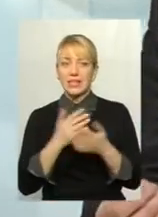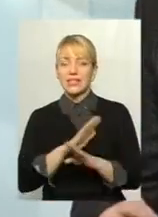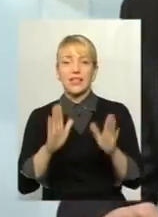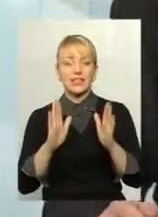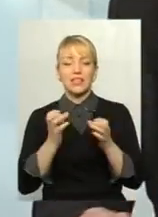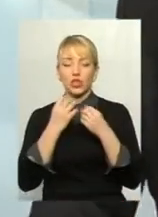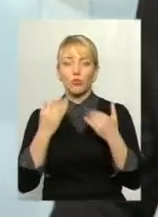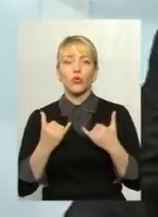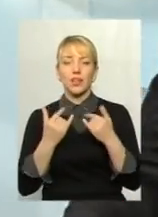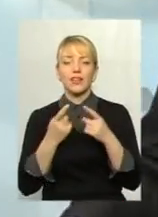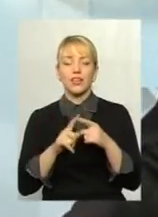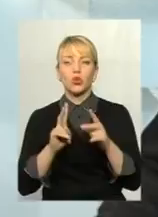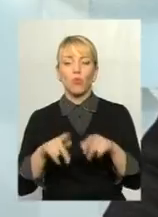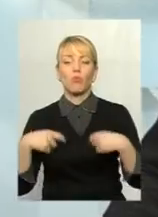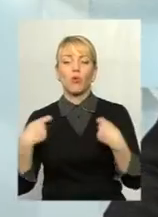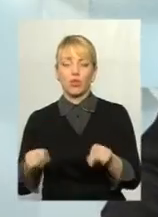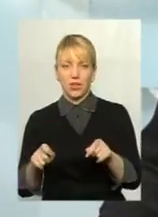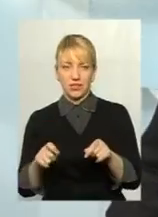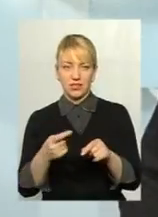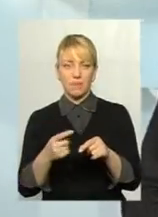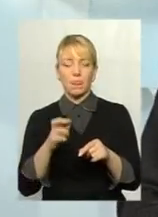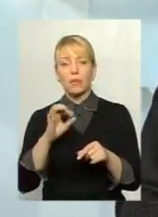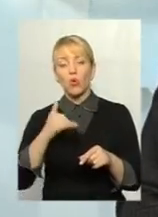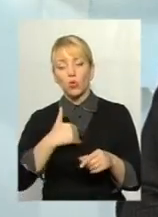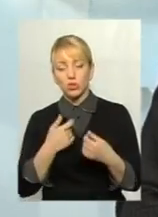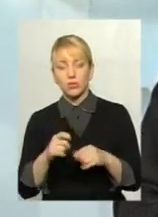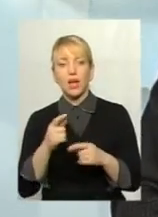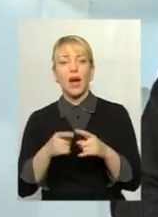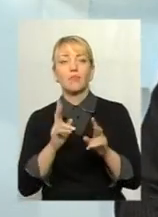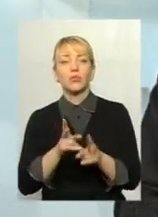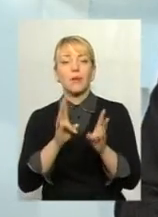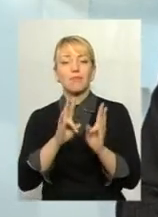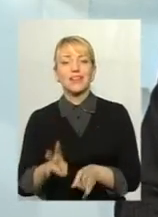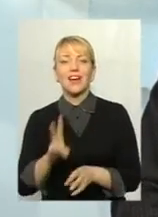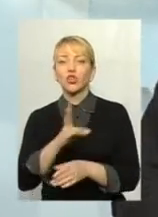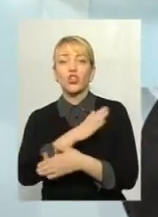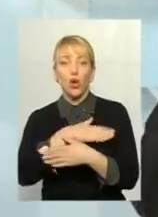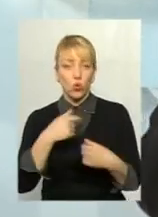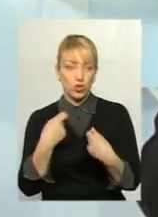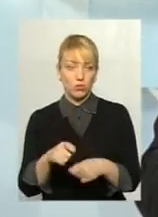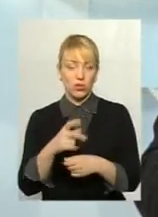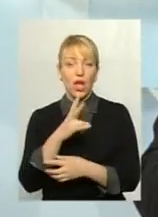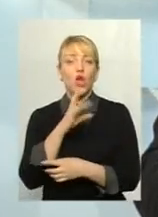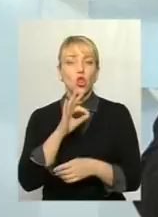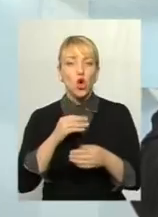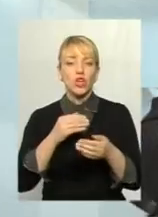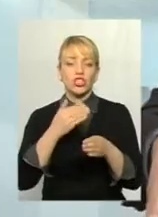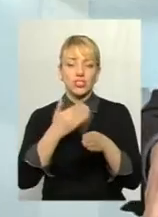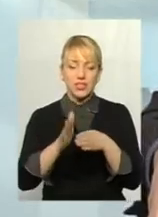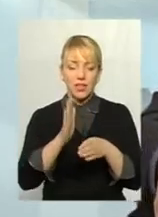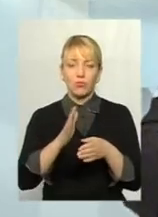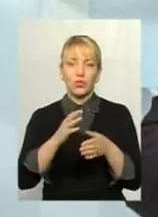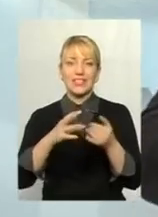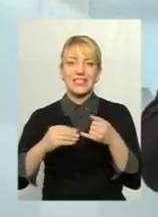добро для тих, хто продасть, бо хоче продати свою землю, а біда буде для тих, які не хочуть продати. Але частина землі буде викуплена на